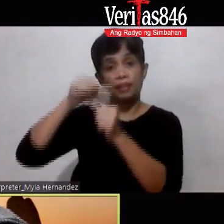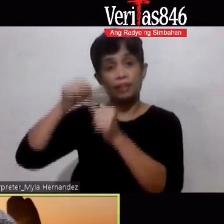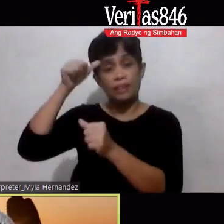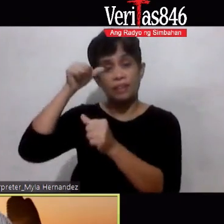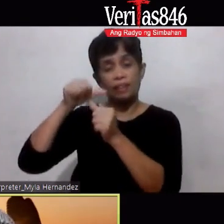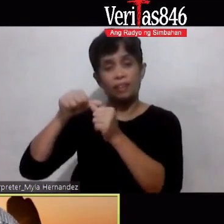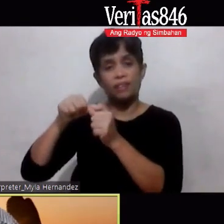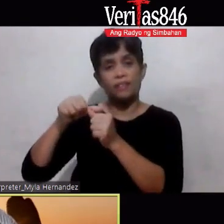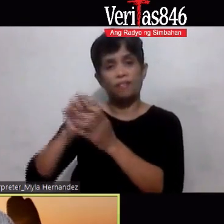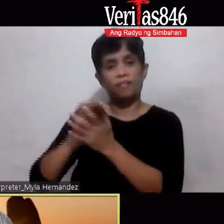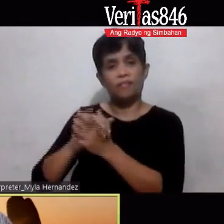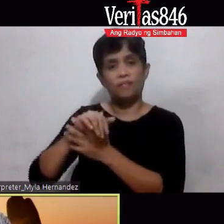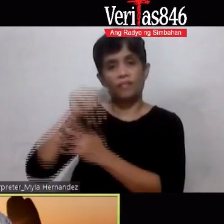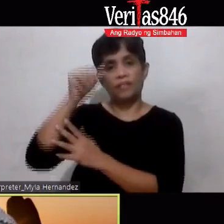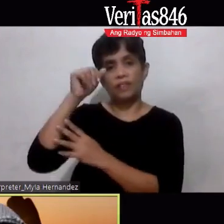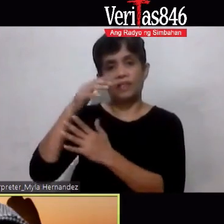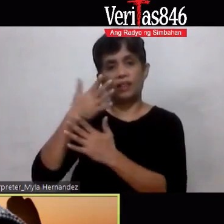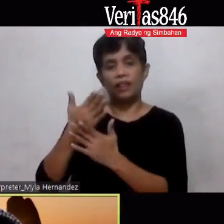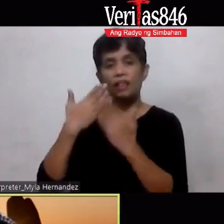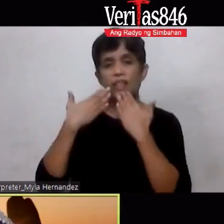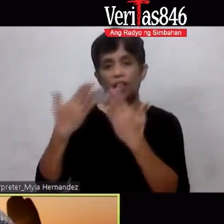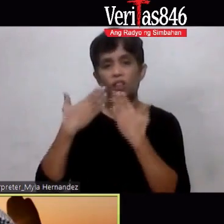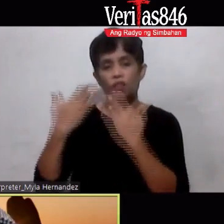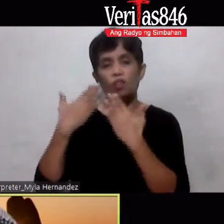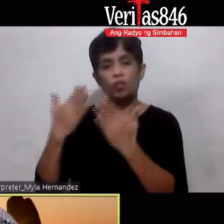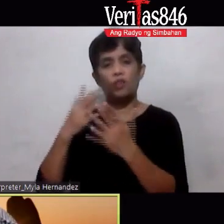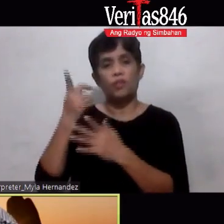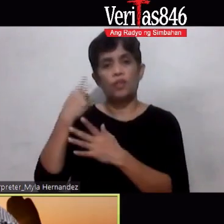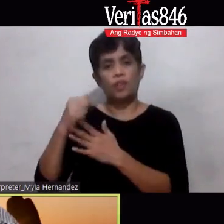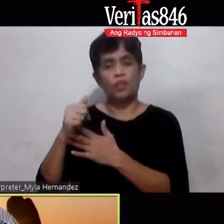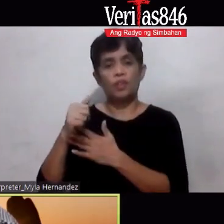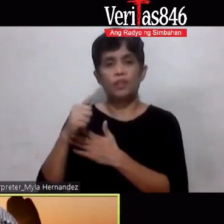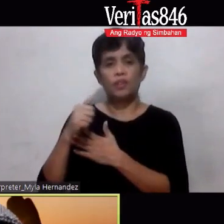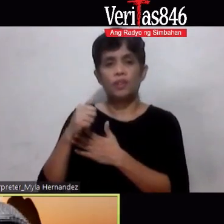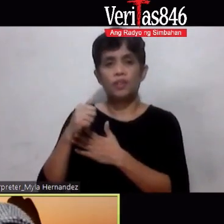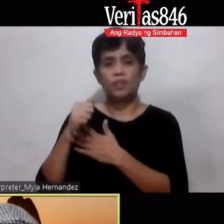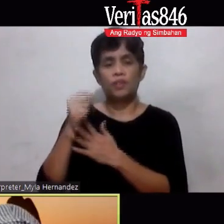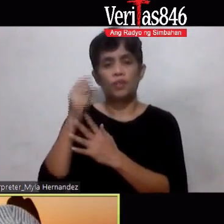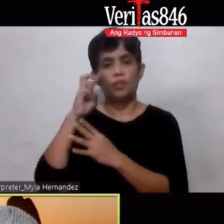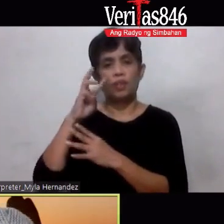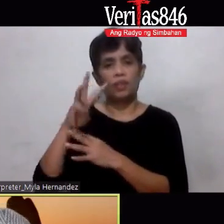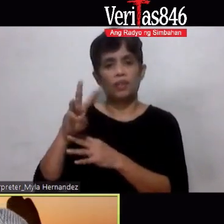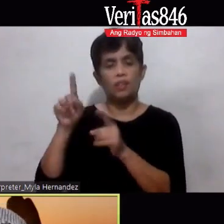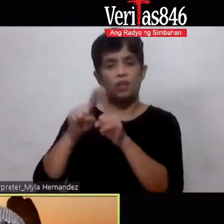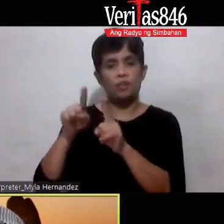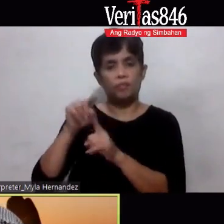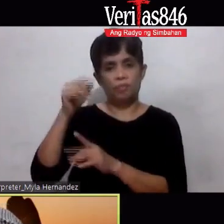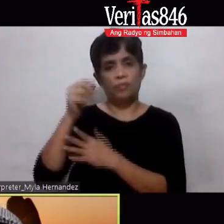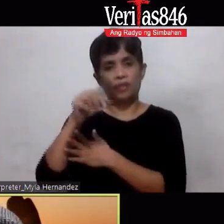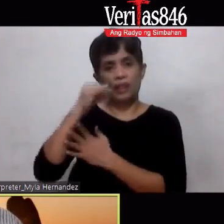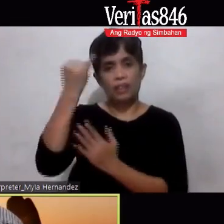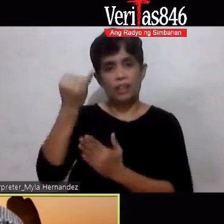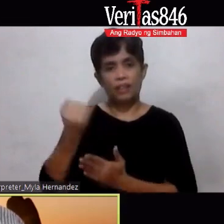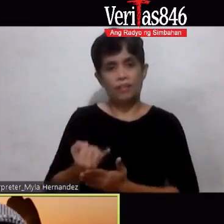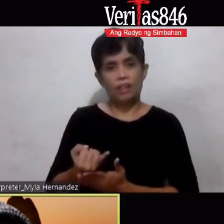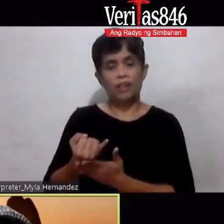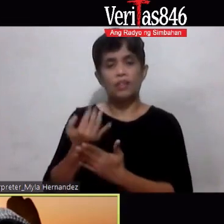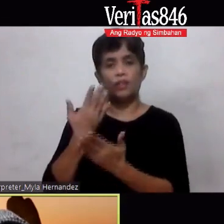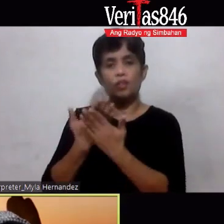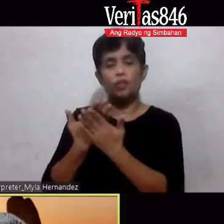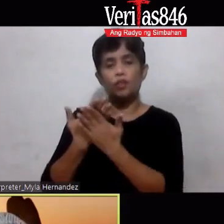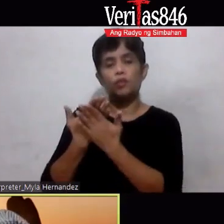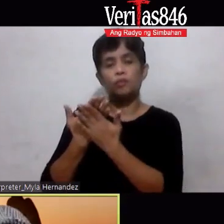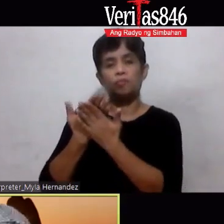inyo Na marami pong salamat Sa inyong pagsubaybay Mayroong inaanyayahan po rin namin kayo Lalo na nga po itong Nagiging magandang habit